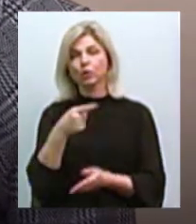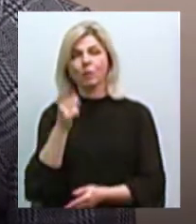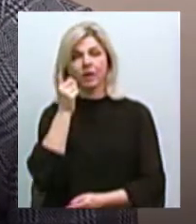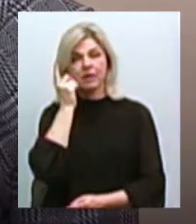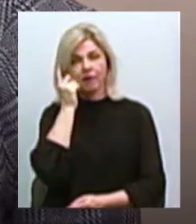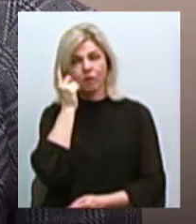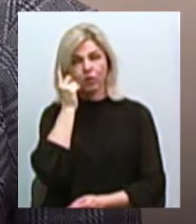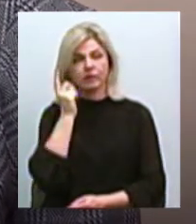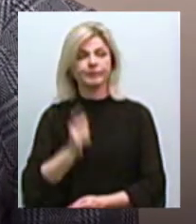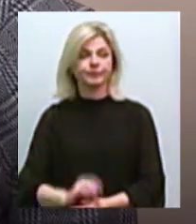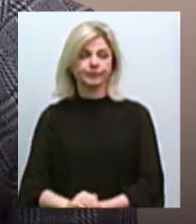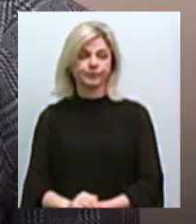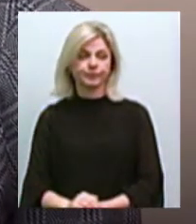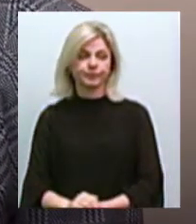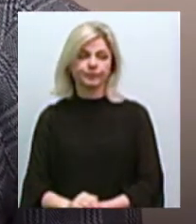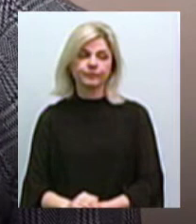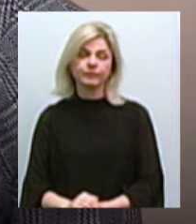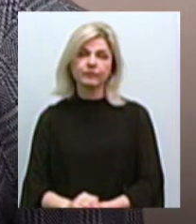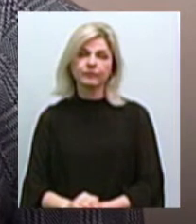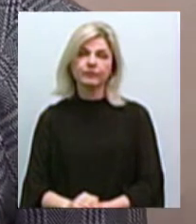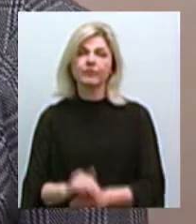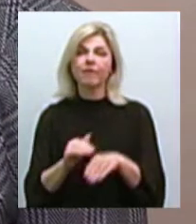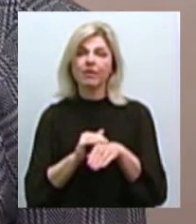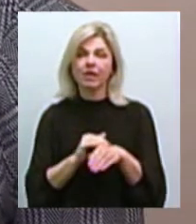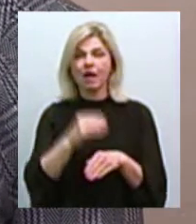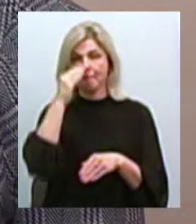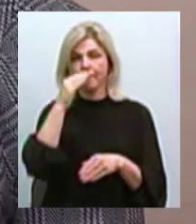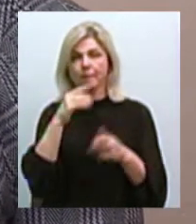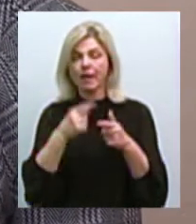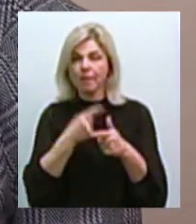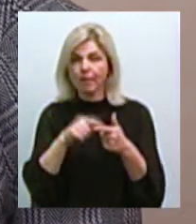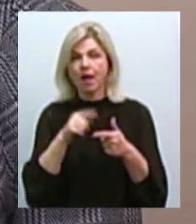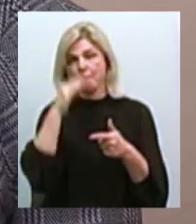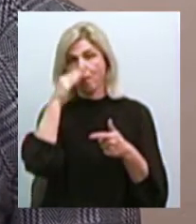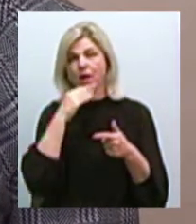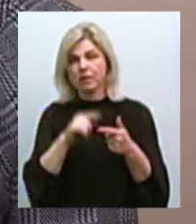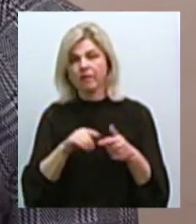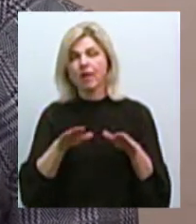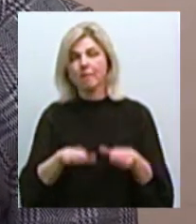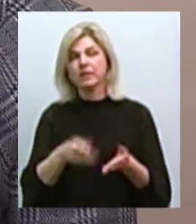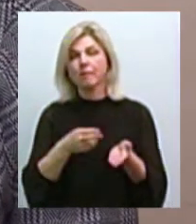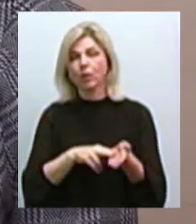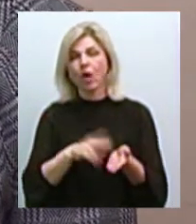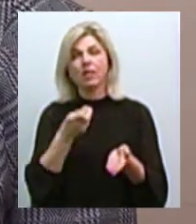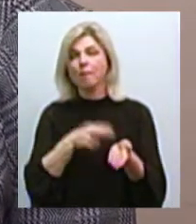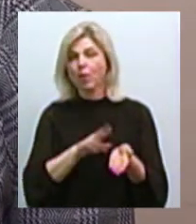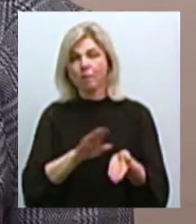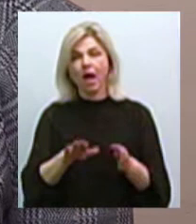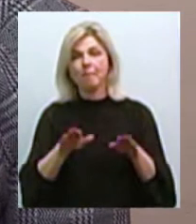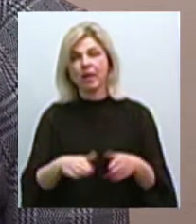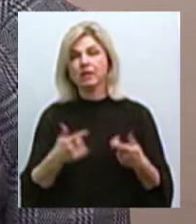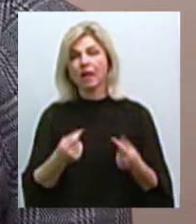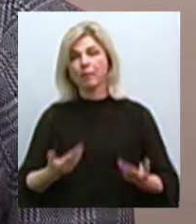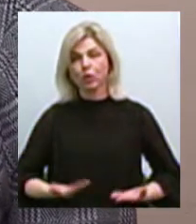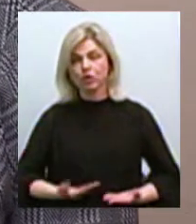В обов'язковому порядку номер телефону, прізвище, ім'я по-батькові, місце проживання, не прописка, а проживання. І дата, коли